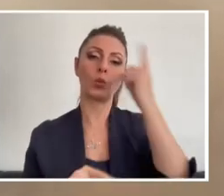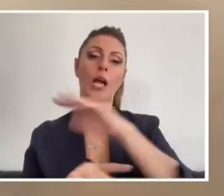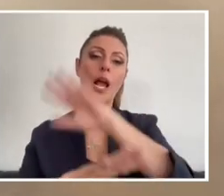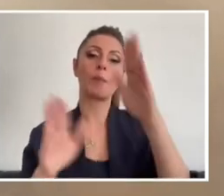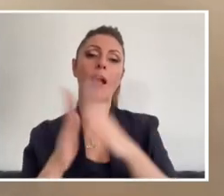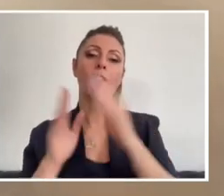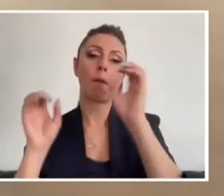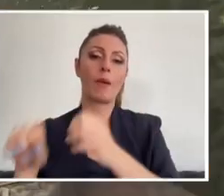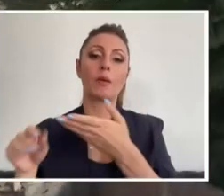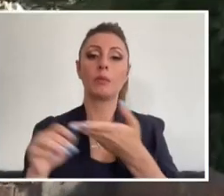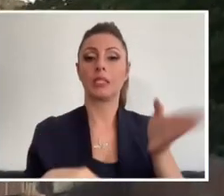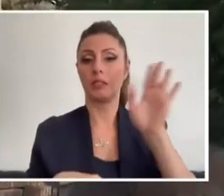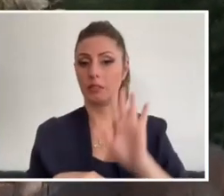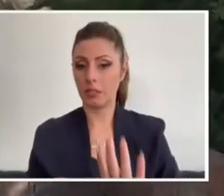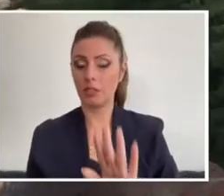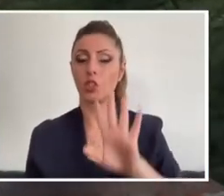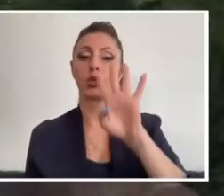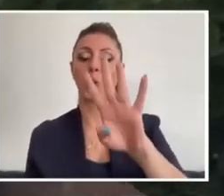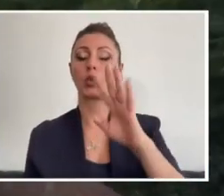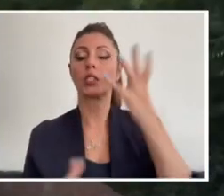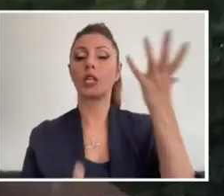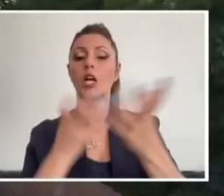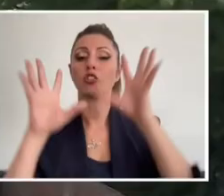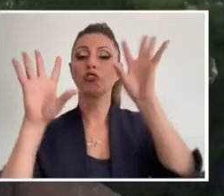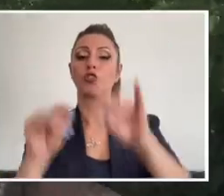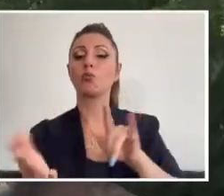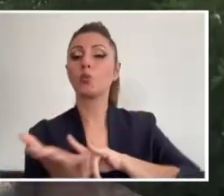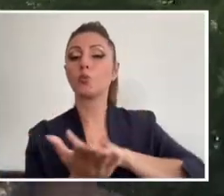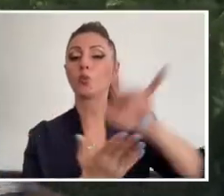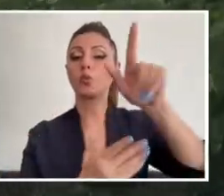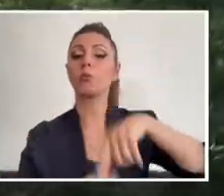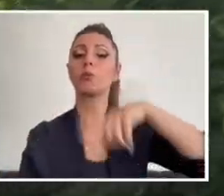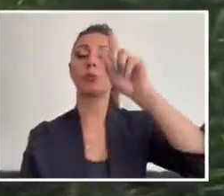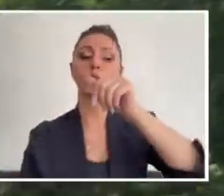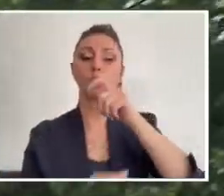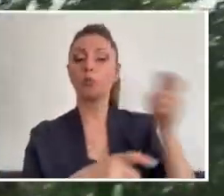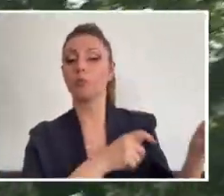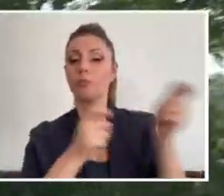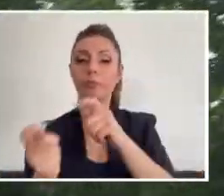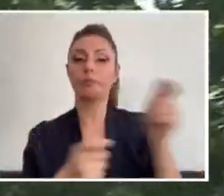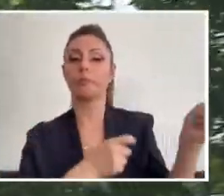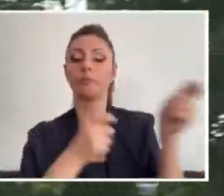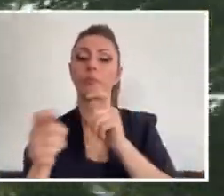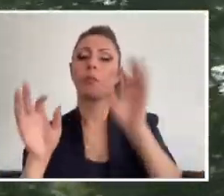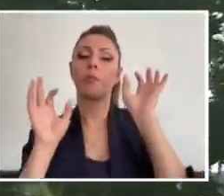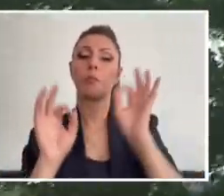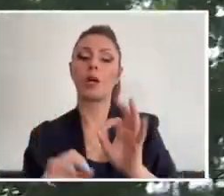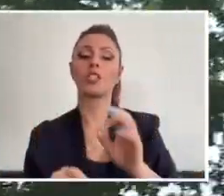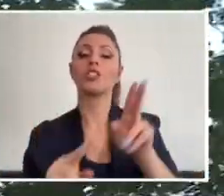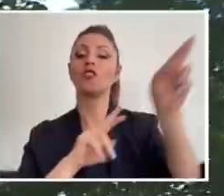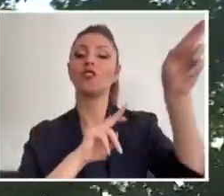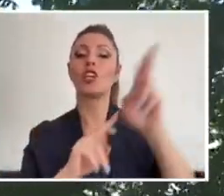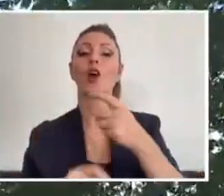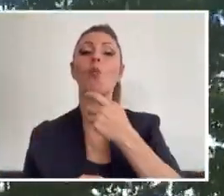Şimdi 4 yangın söndürme uçağı da gün boyu bölgeye su taşıdılar. Çanakkale Boğazı'na çok yakın bir noktadayız.